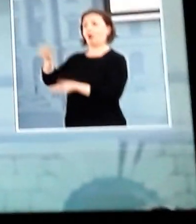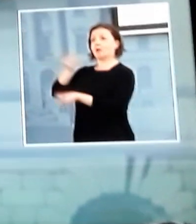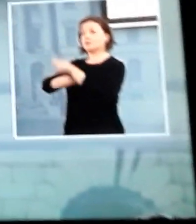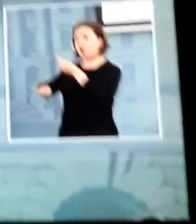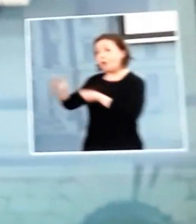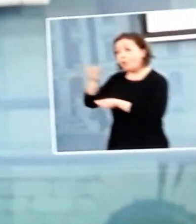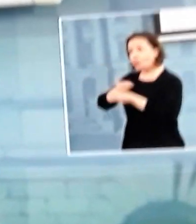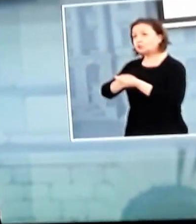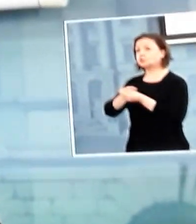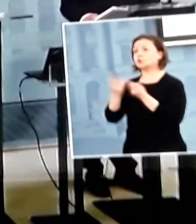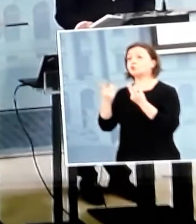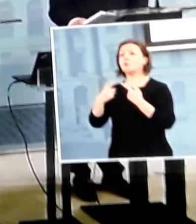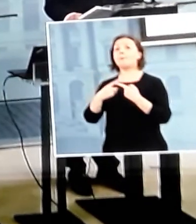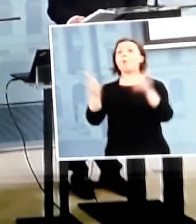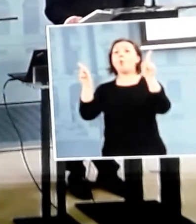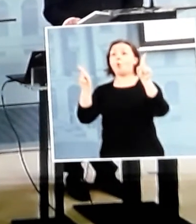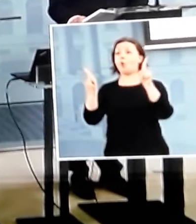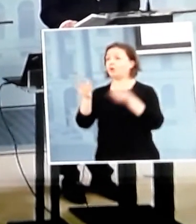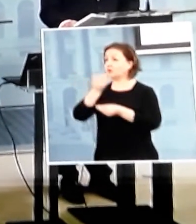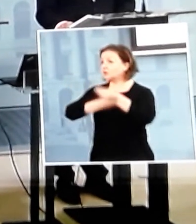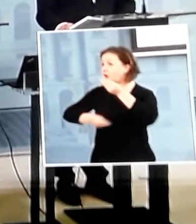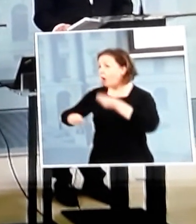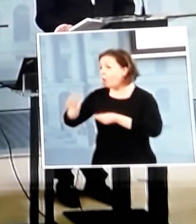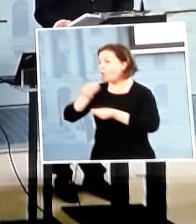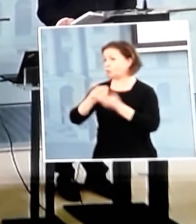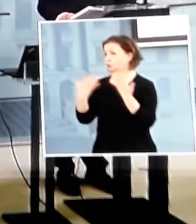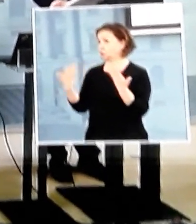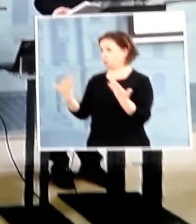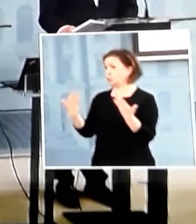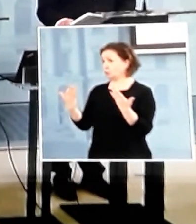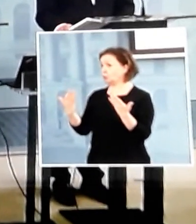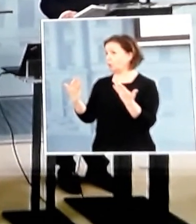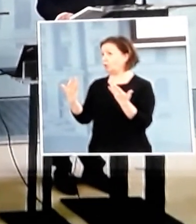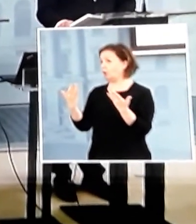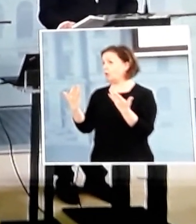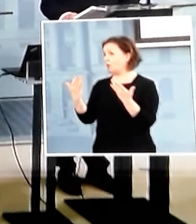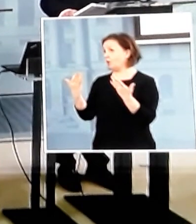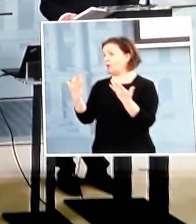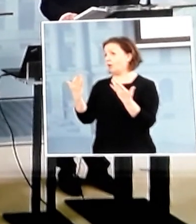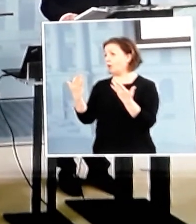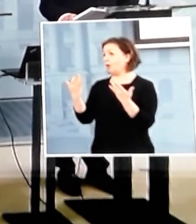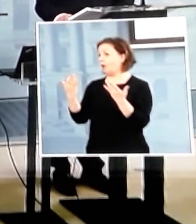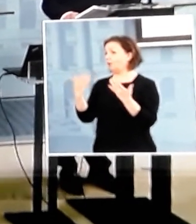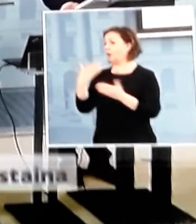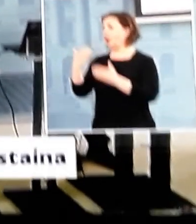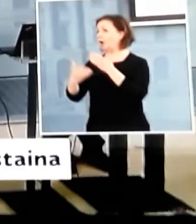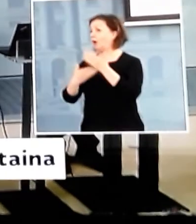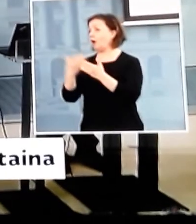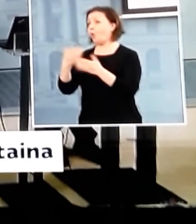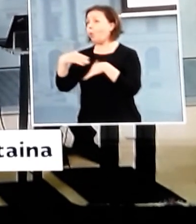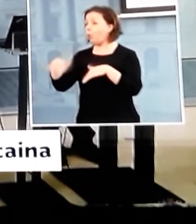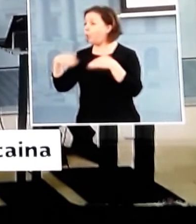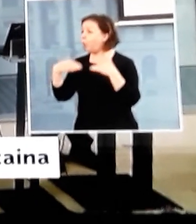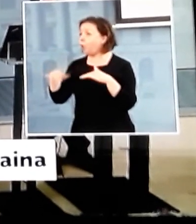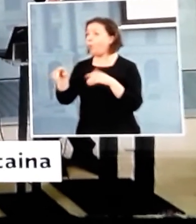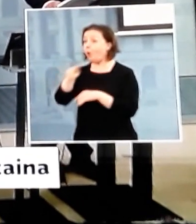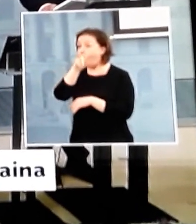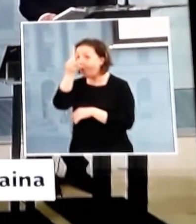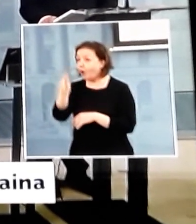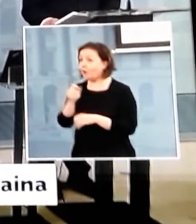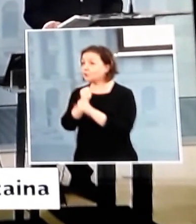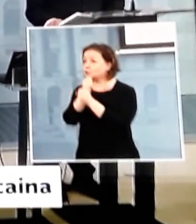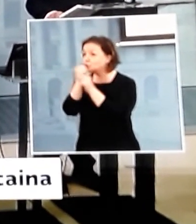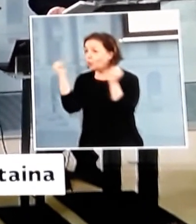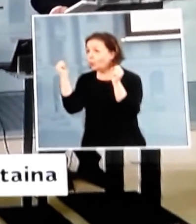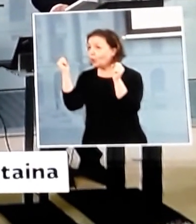...muus talou on ajautumassa ja on ajautunut yli erittäin suuriin ja isoihin ohjelmiin,